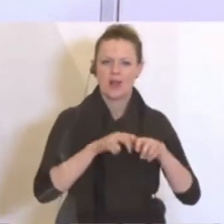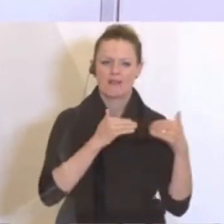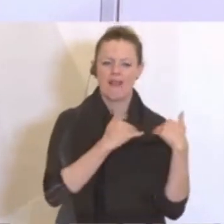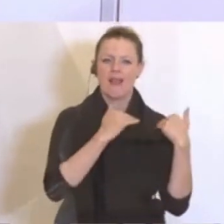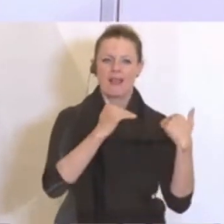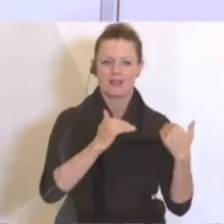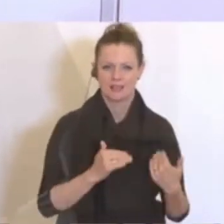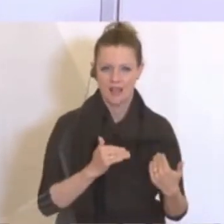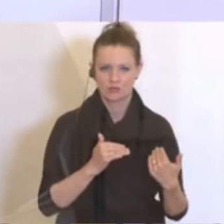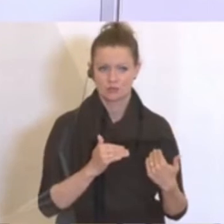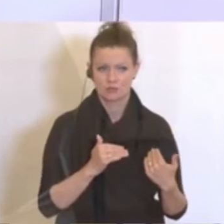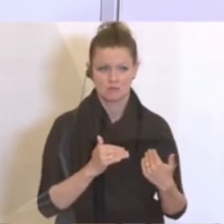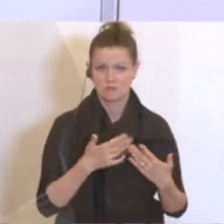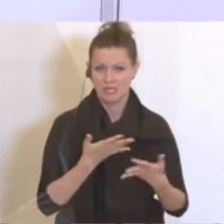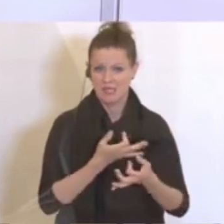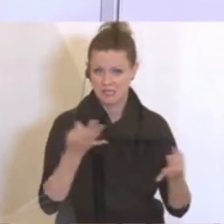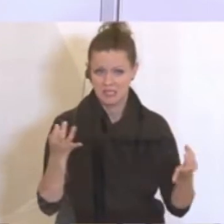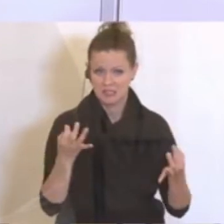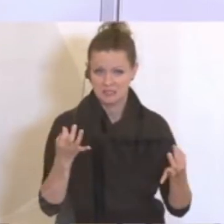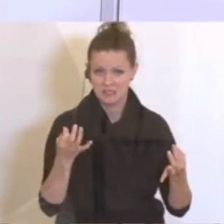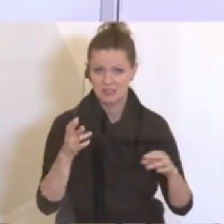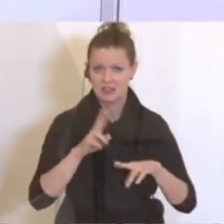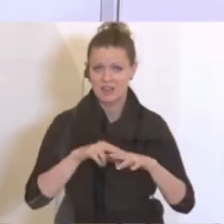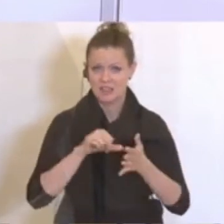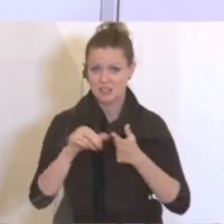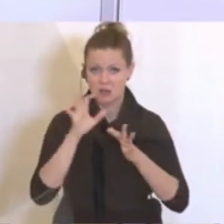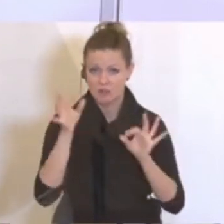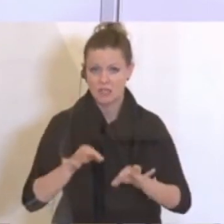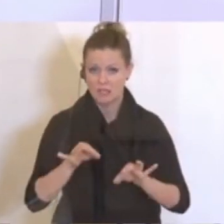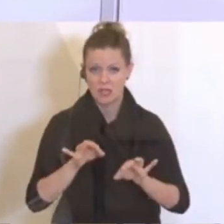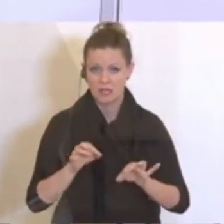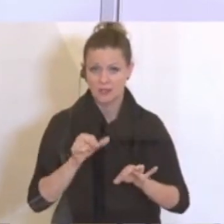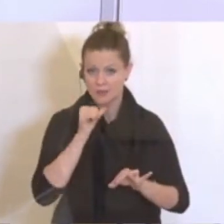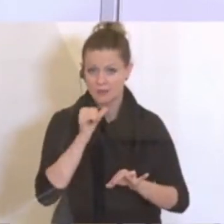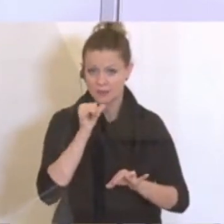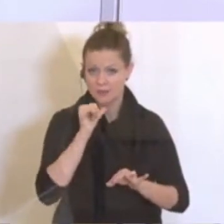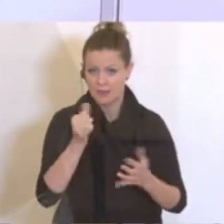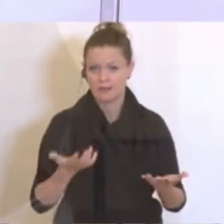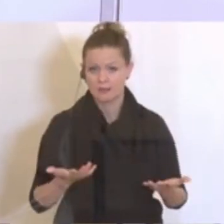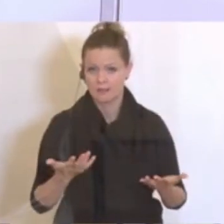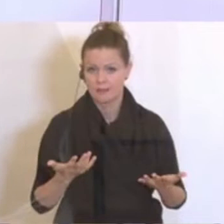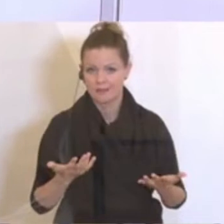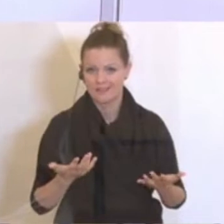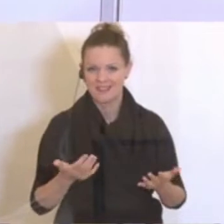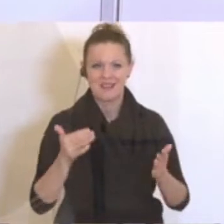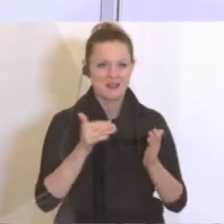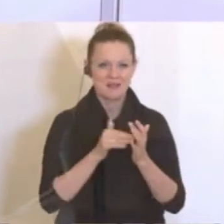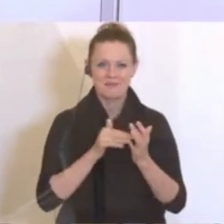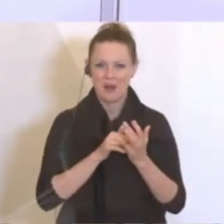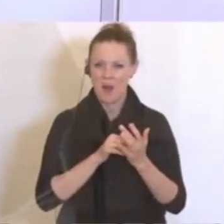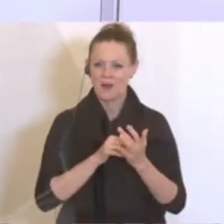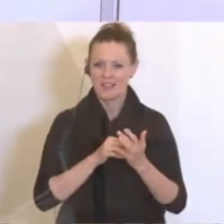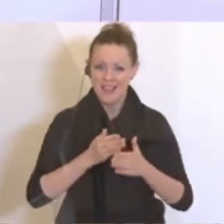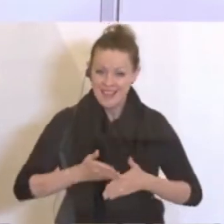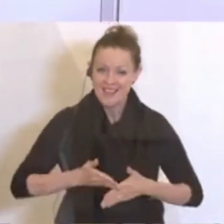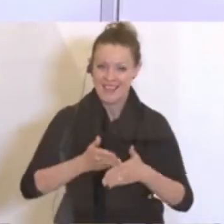bringt nichts, wenn sie an mangelnder Liquidität im Unternehmen scheitern. Also es braucht natürlich die zielgerichteten